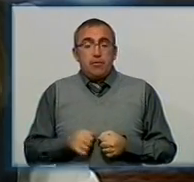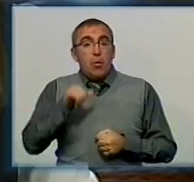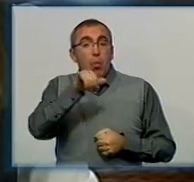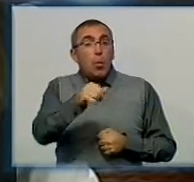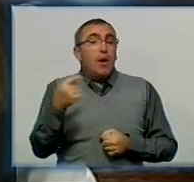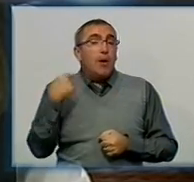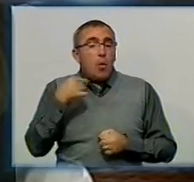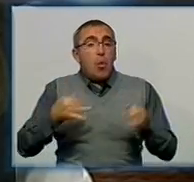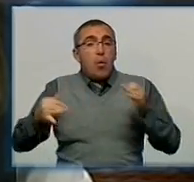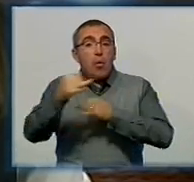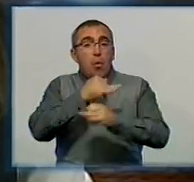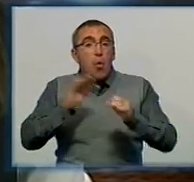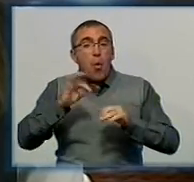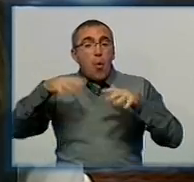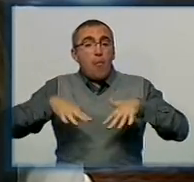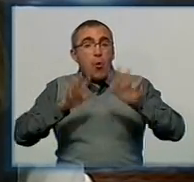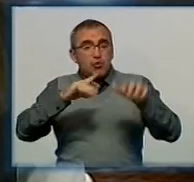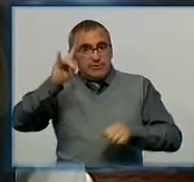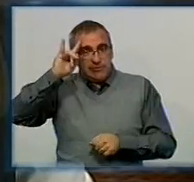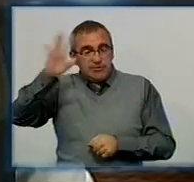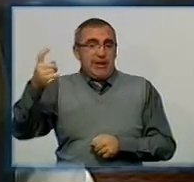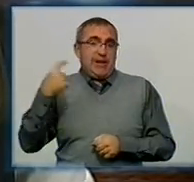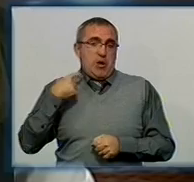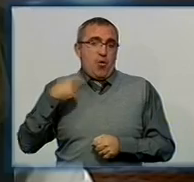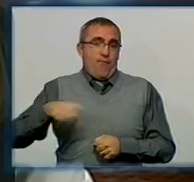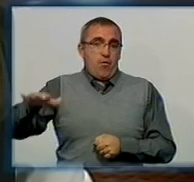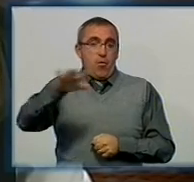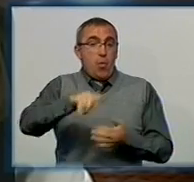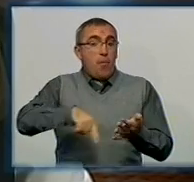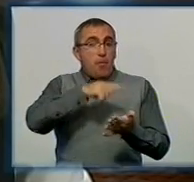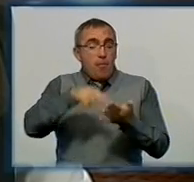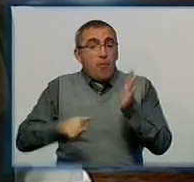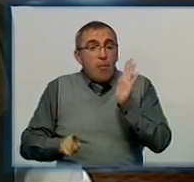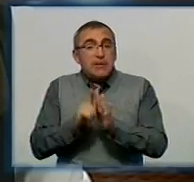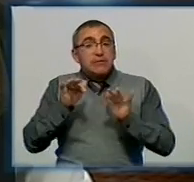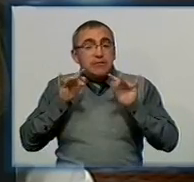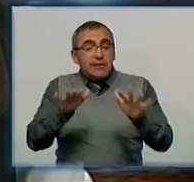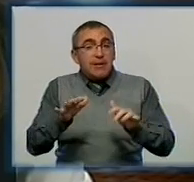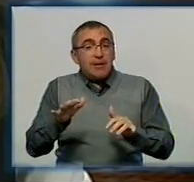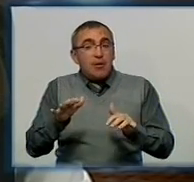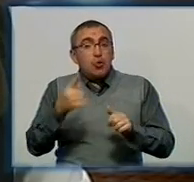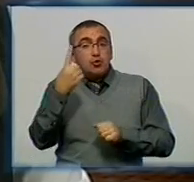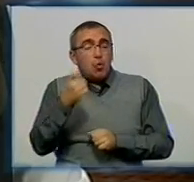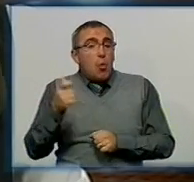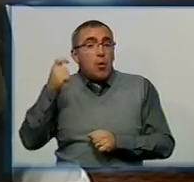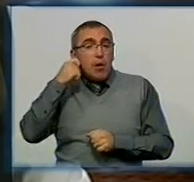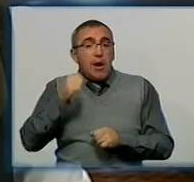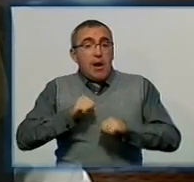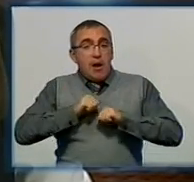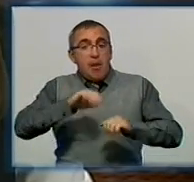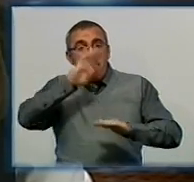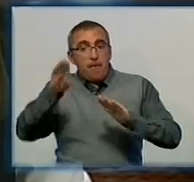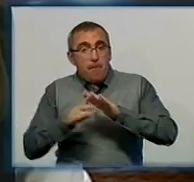Кіровограді говорили про морську славу Кіровоградщини. У місті розпочались заходи з нагоди 100-річного ювілею героя